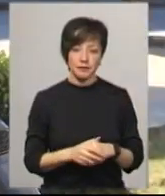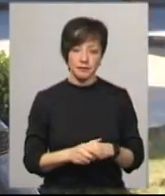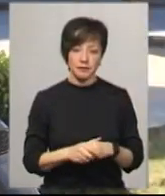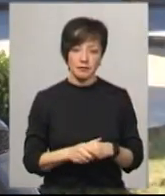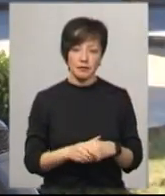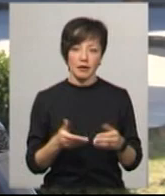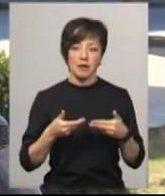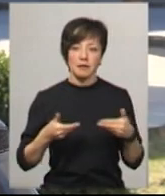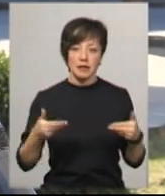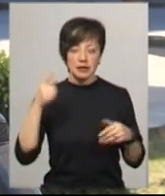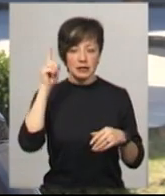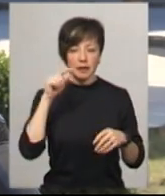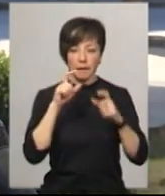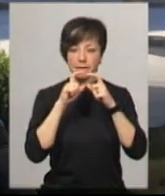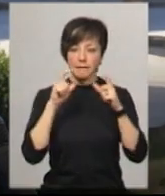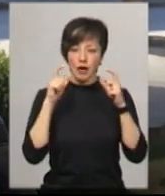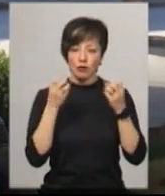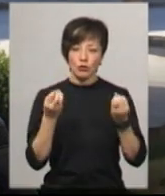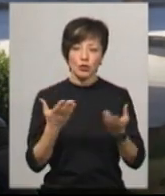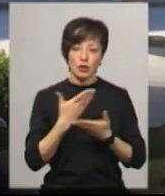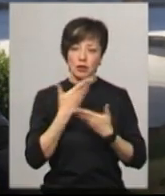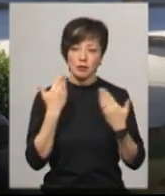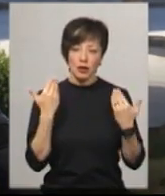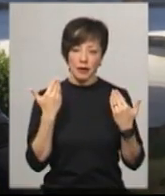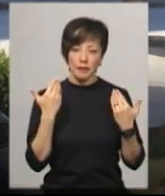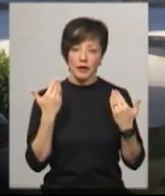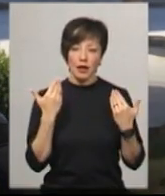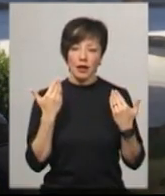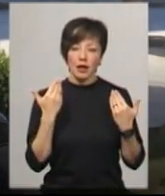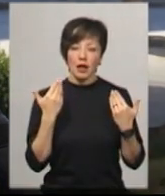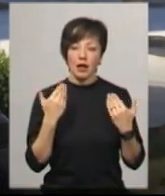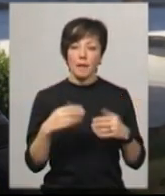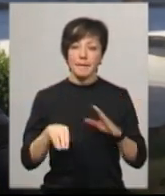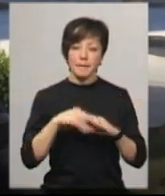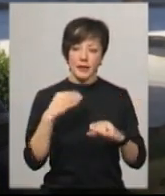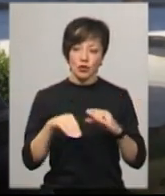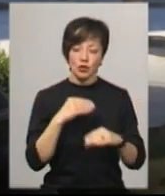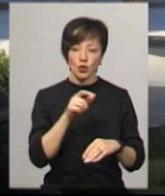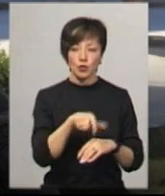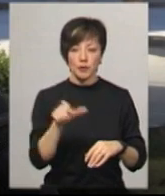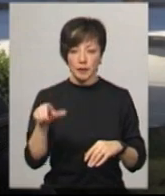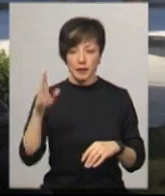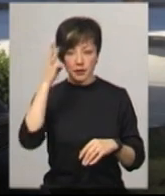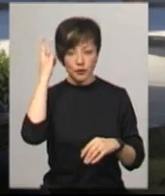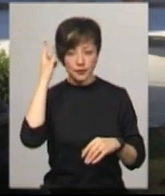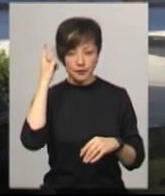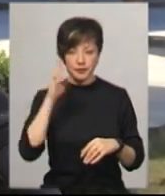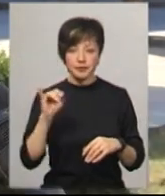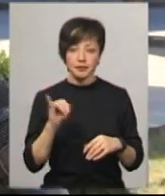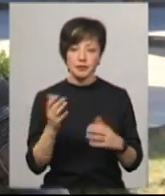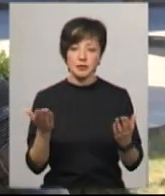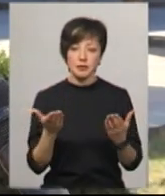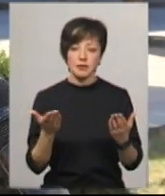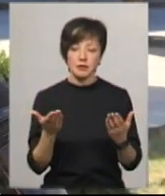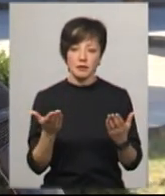знаємо, масок просто немає, тому нам пишуть такі самі небайдужі громадяни, наші хмельничани, які